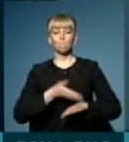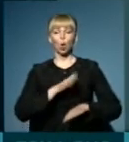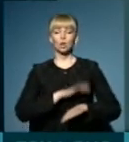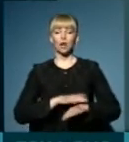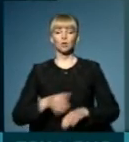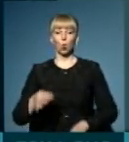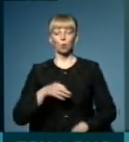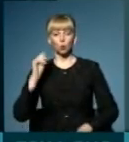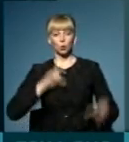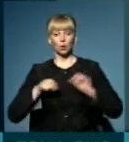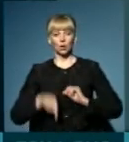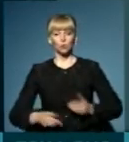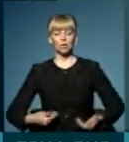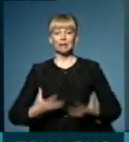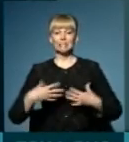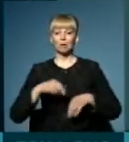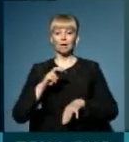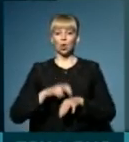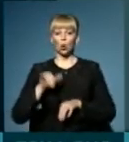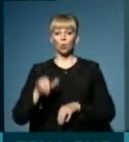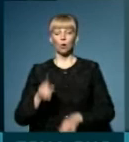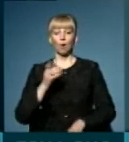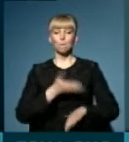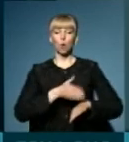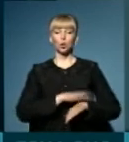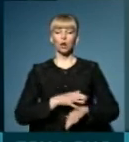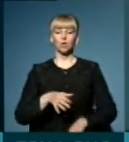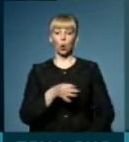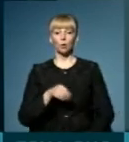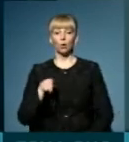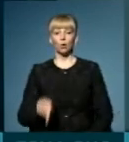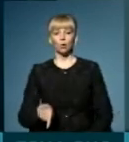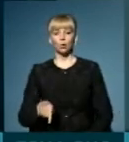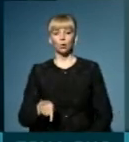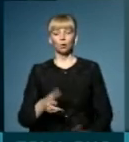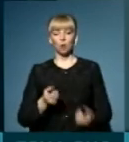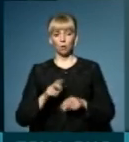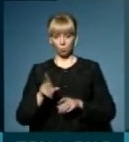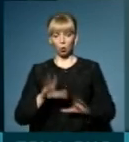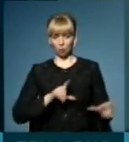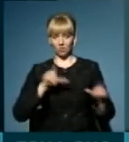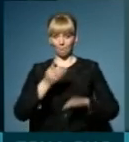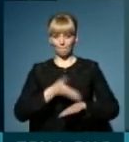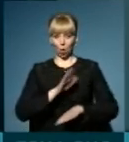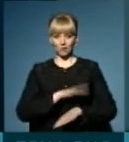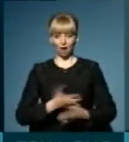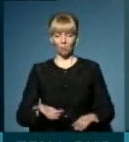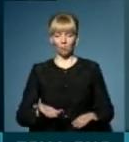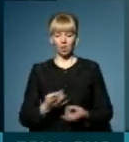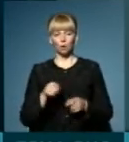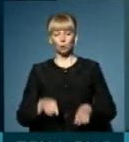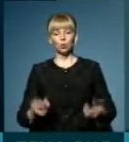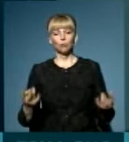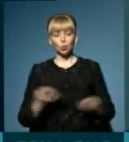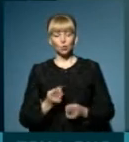області, студент нас вчиться. Сімейний лікар у нього в Полтавській області, він тут дістав насморк. Тому що буде їхати в Полтаву, якось треба тут